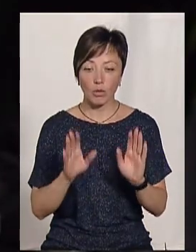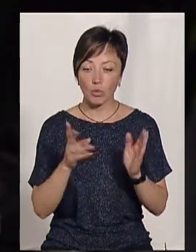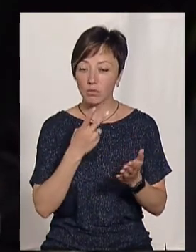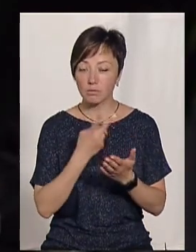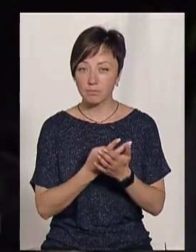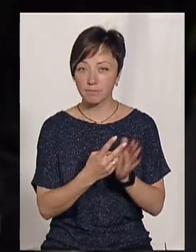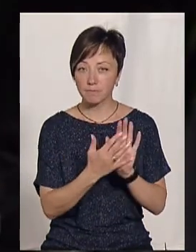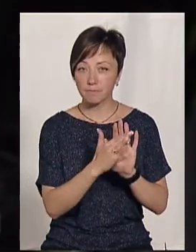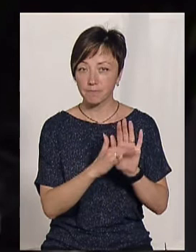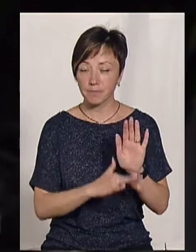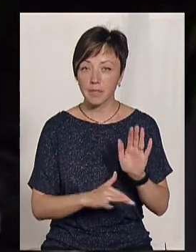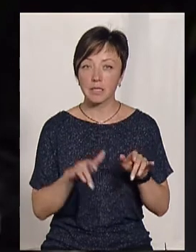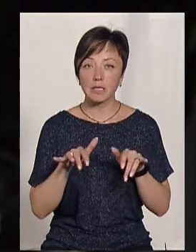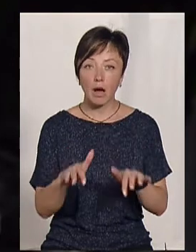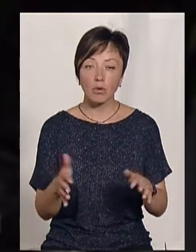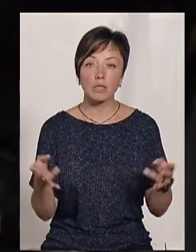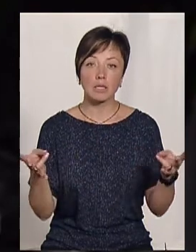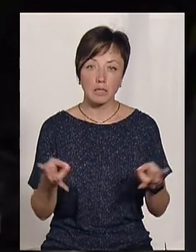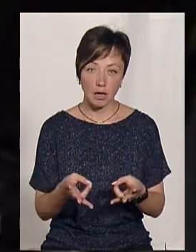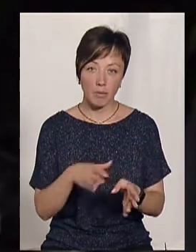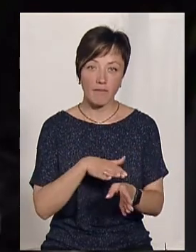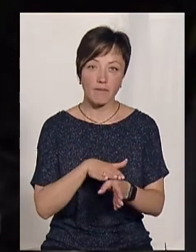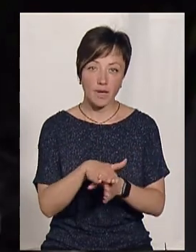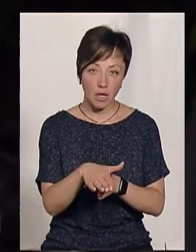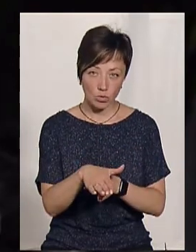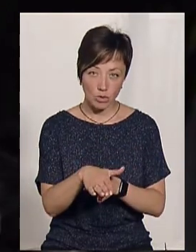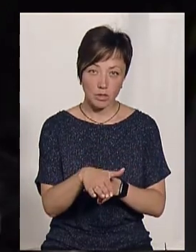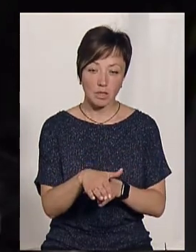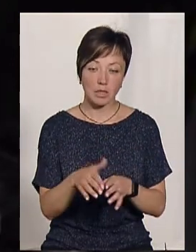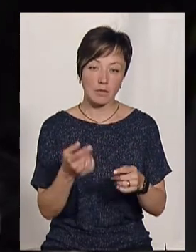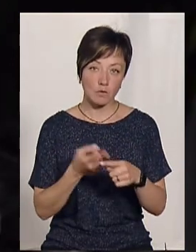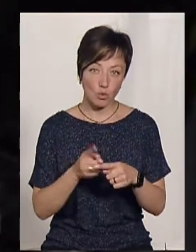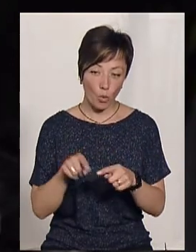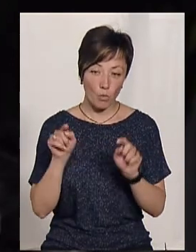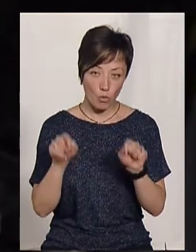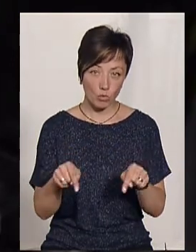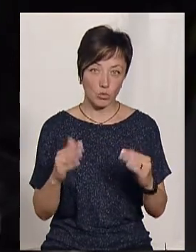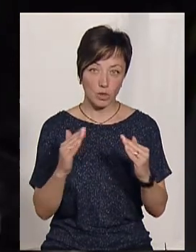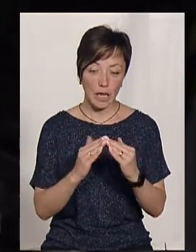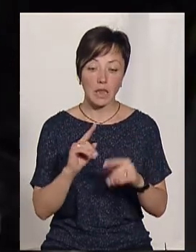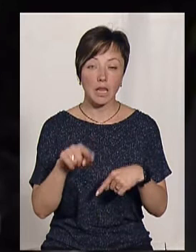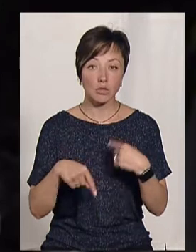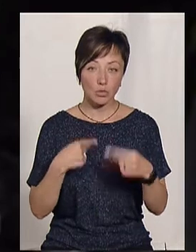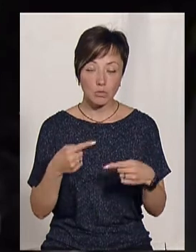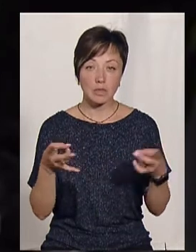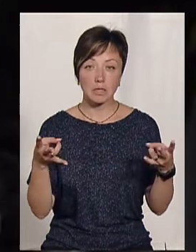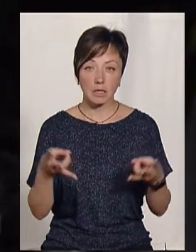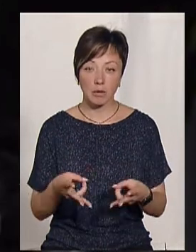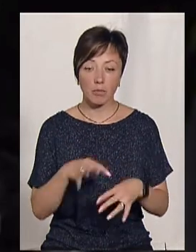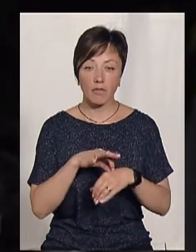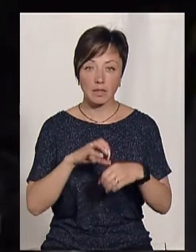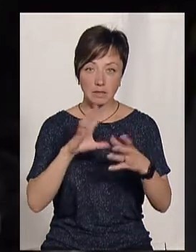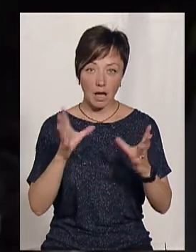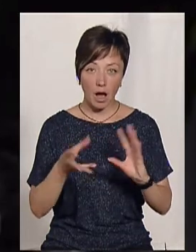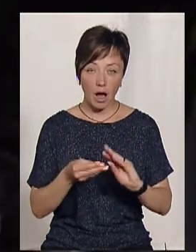відображені ті заходи, які необхідно реалізувати на даному будинку. І наступне, це нам необхідно провести